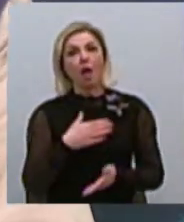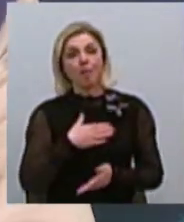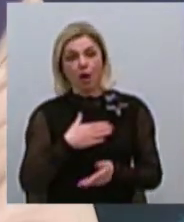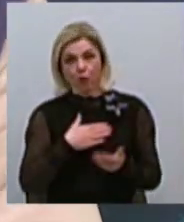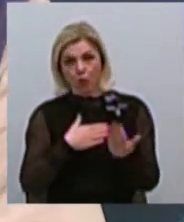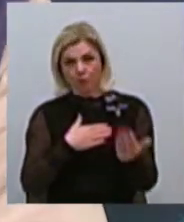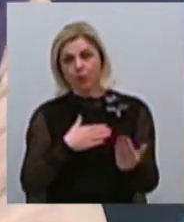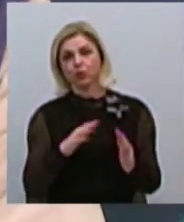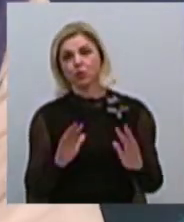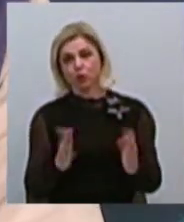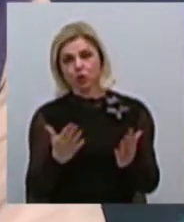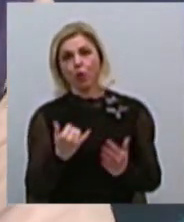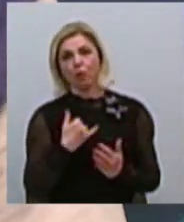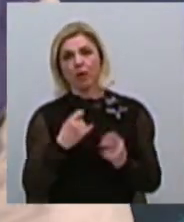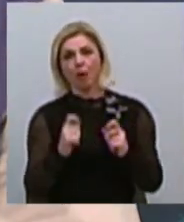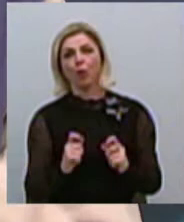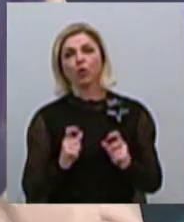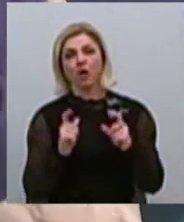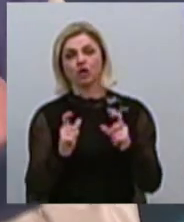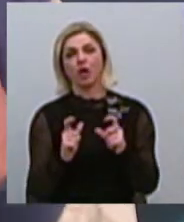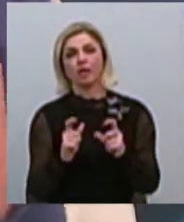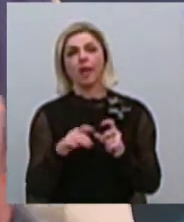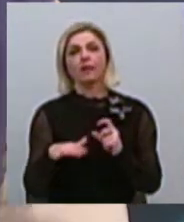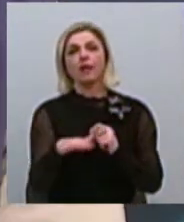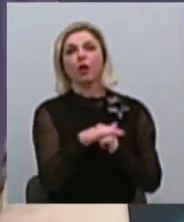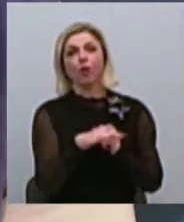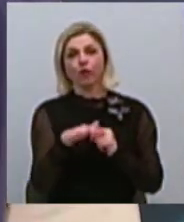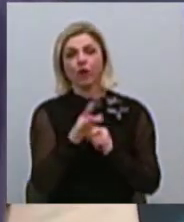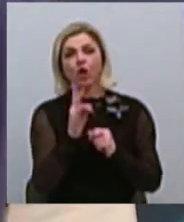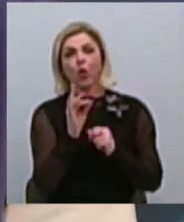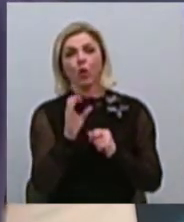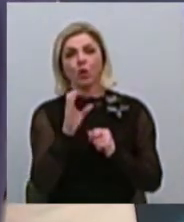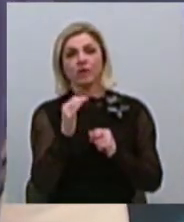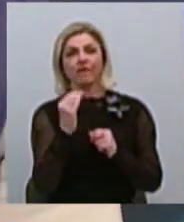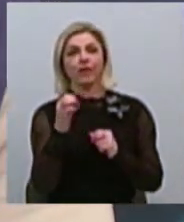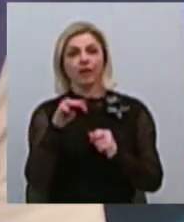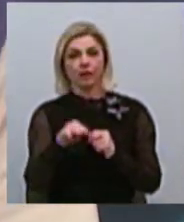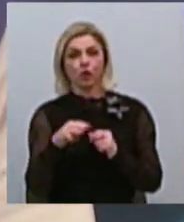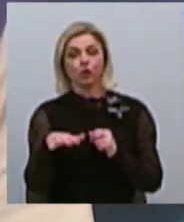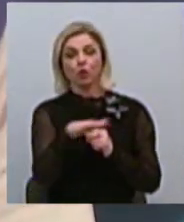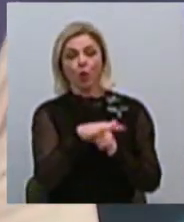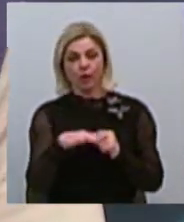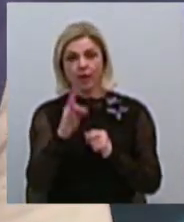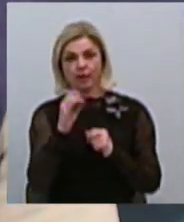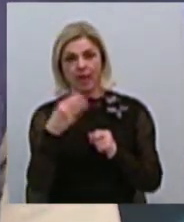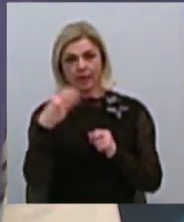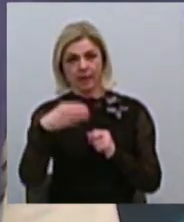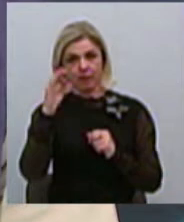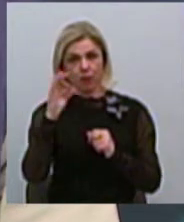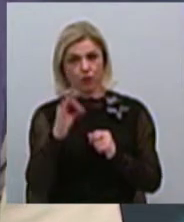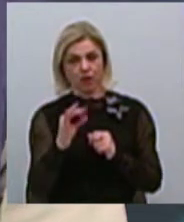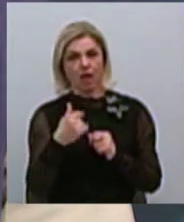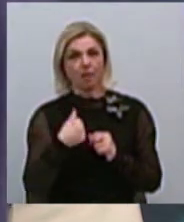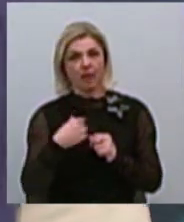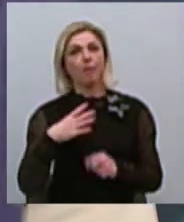у мене подорожала территорія кросфіт-зони на 30%, і мені буквально